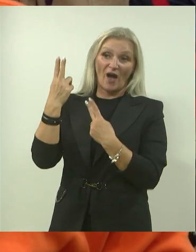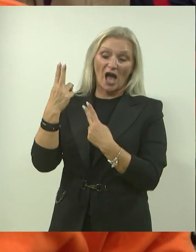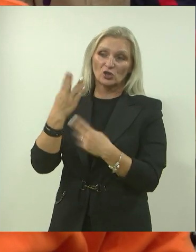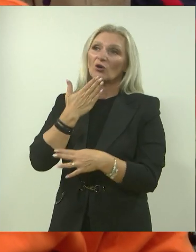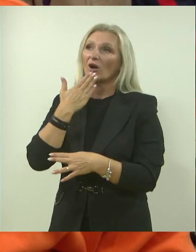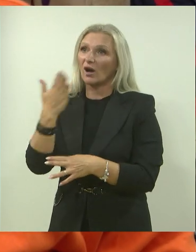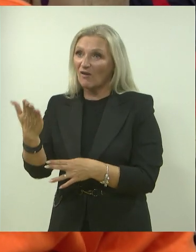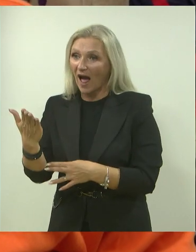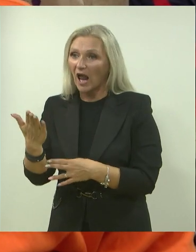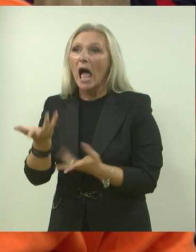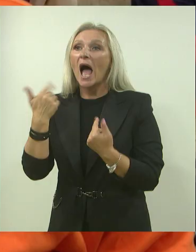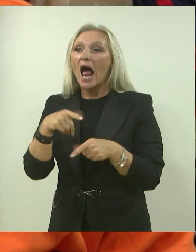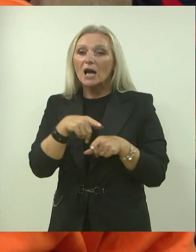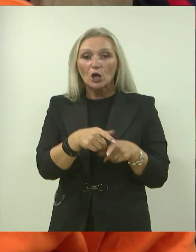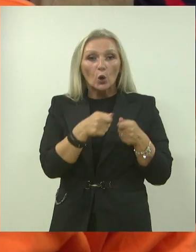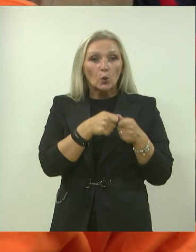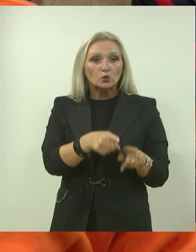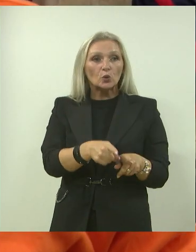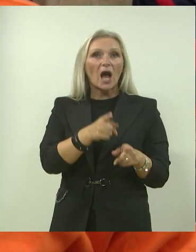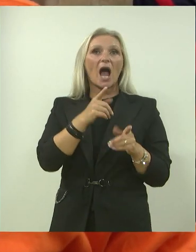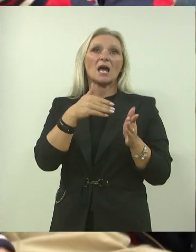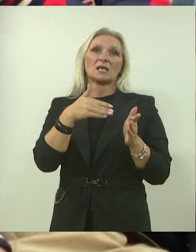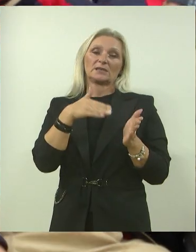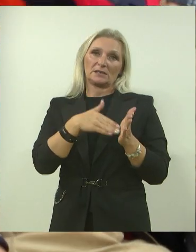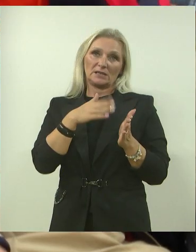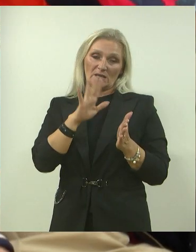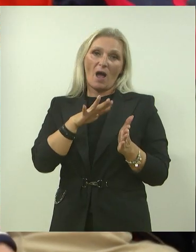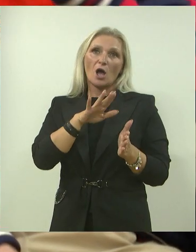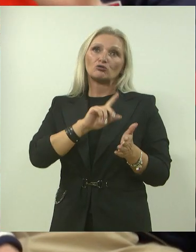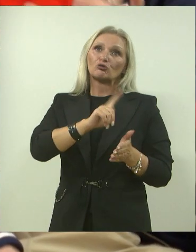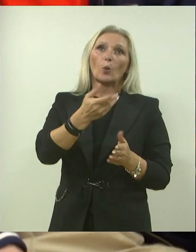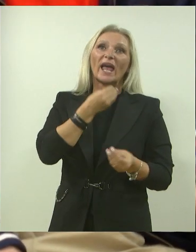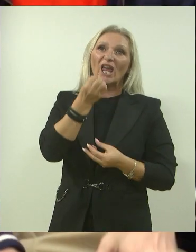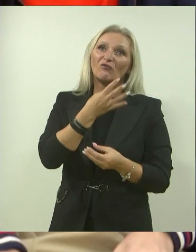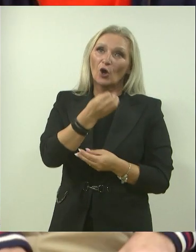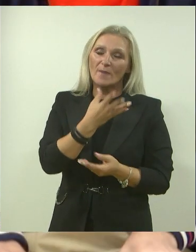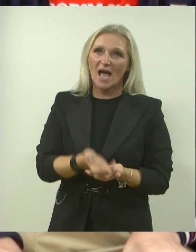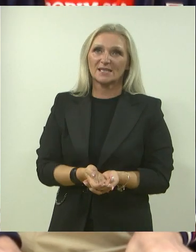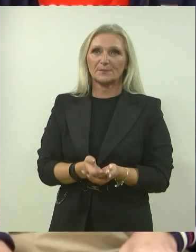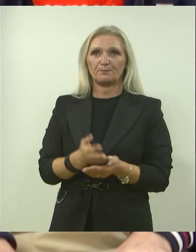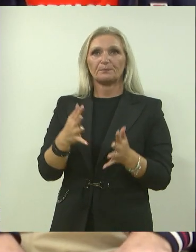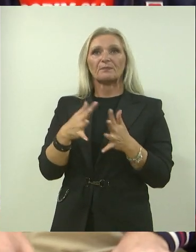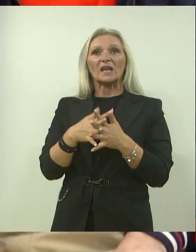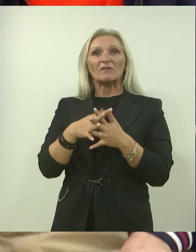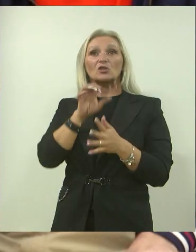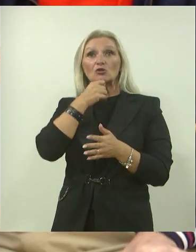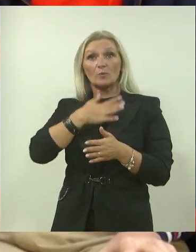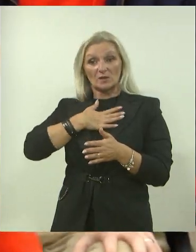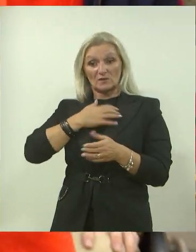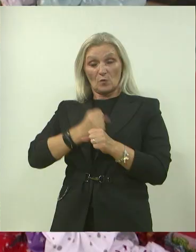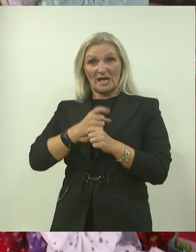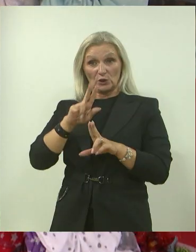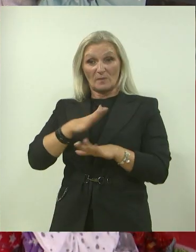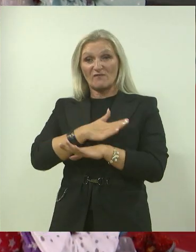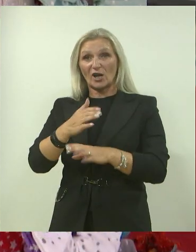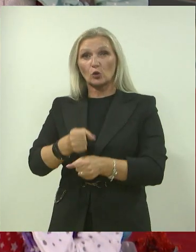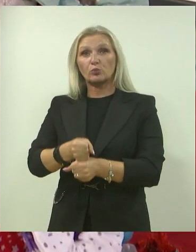u Uruzi saznaju, mislim da im znači puno. Društvo multiple skleroze Varaždinska županija u svom radu ima veliku